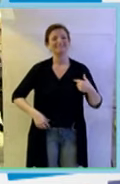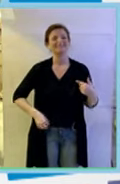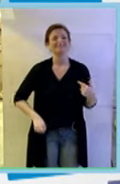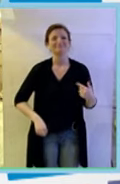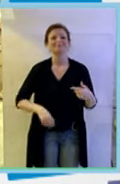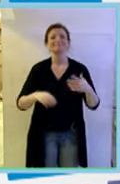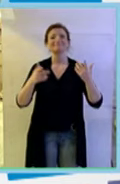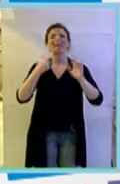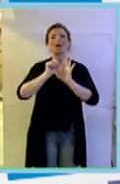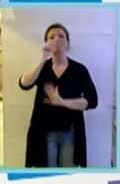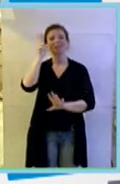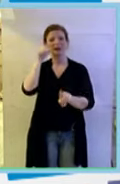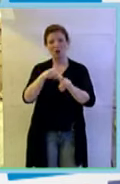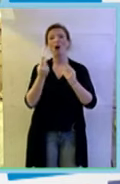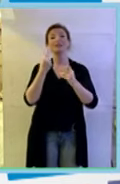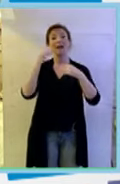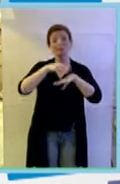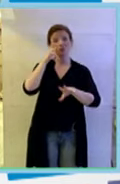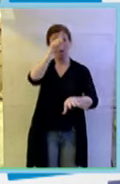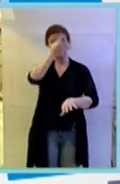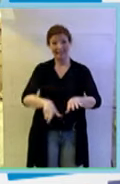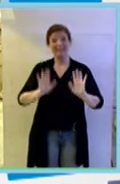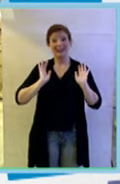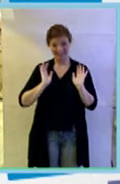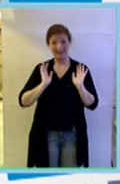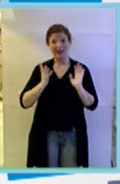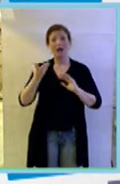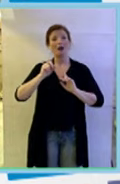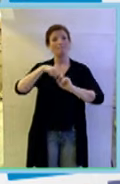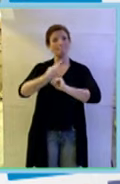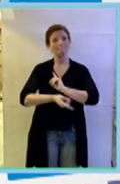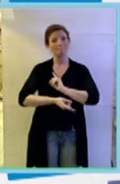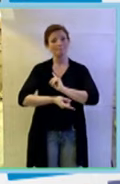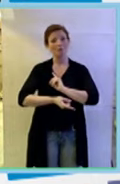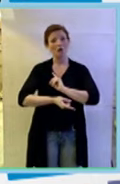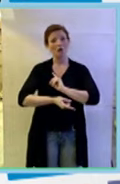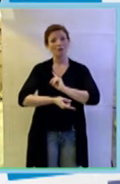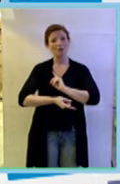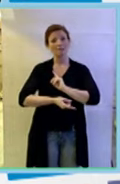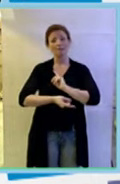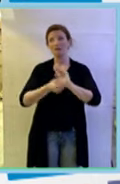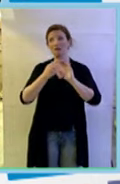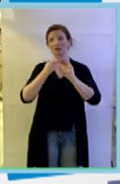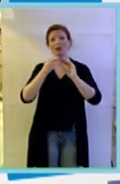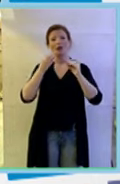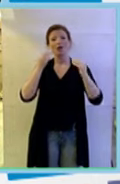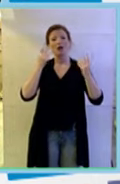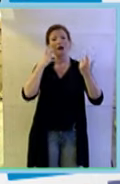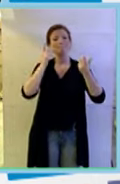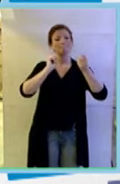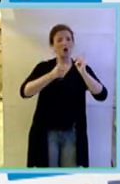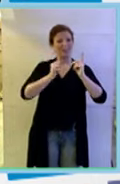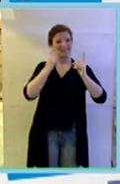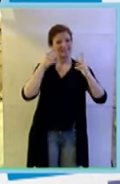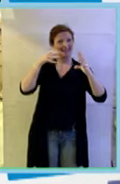la prima donna è una donna italiana e poi senti vogliamo alto sulla politica ma spiegami che cosa ci hai trovato nella